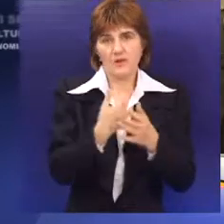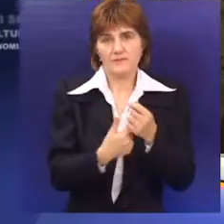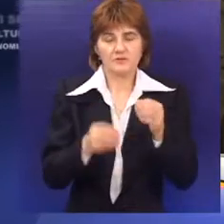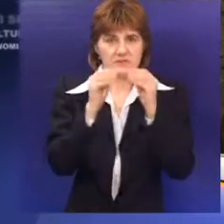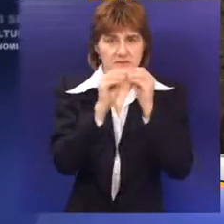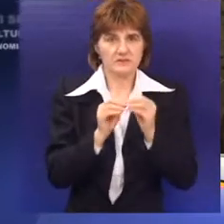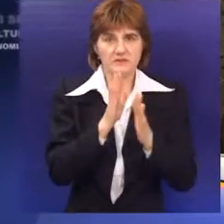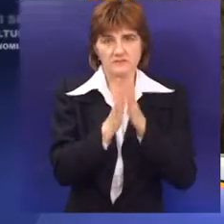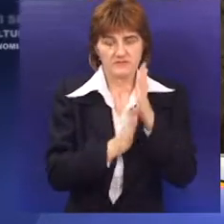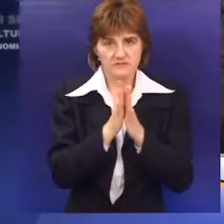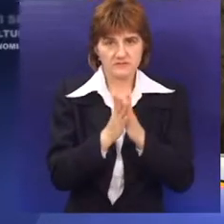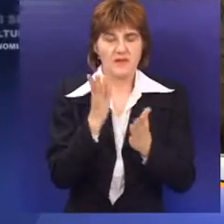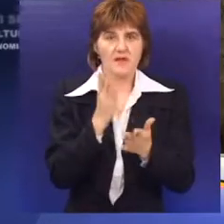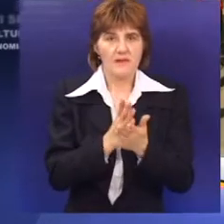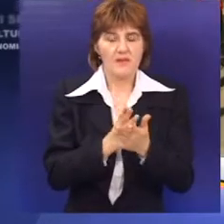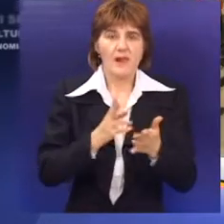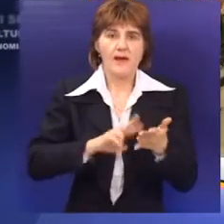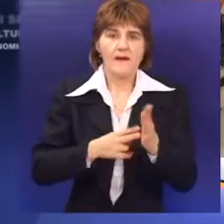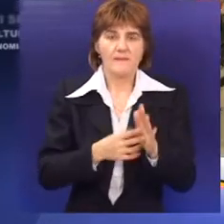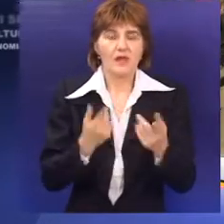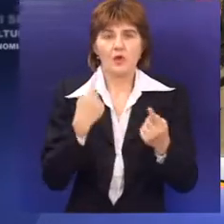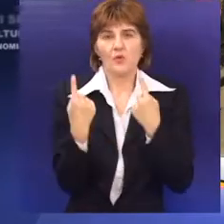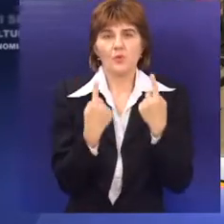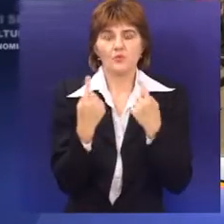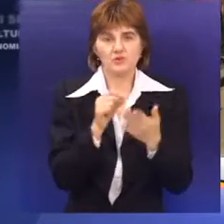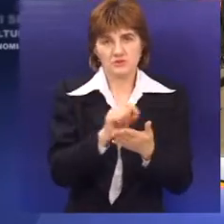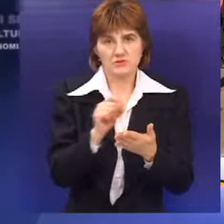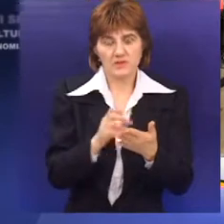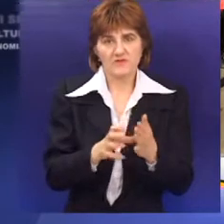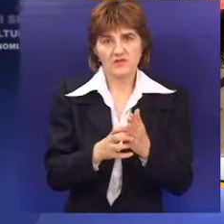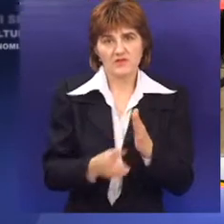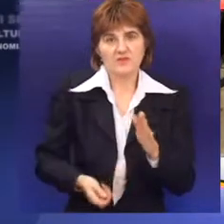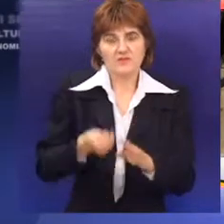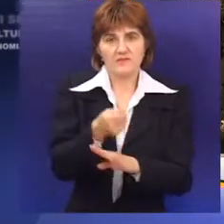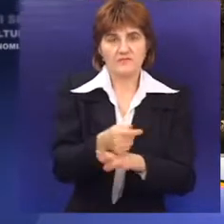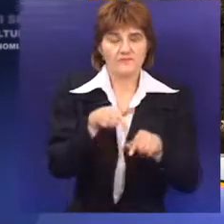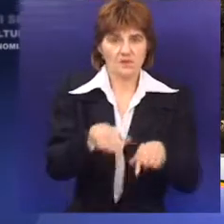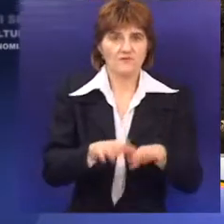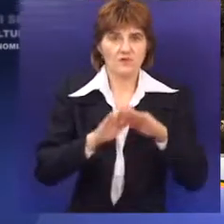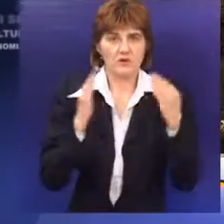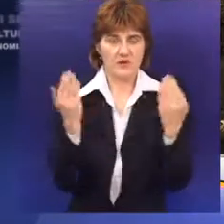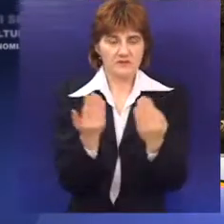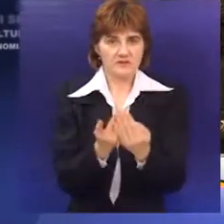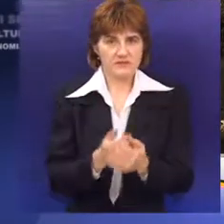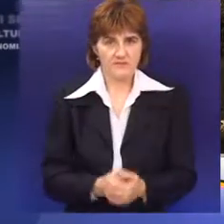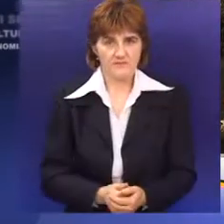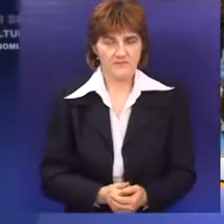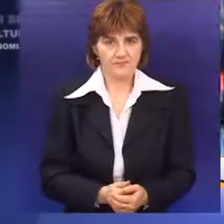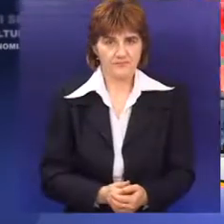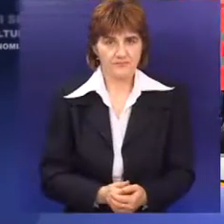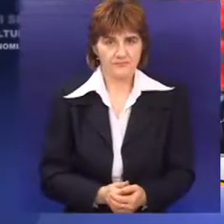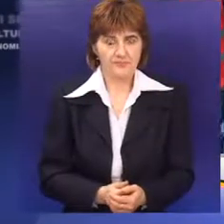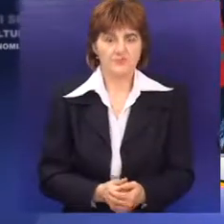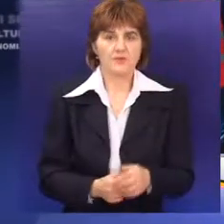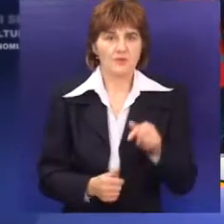jednoj od poslednjih sednica Skupštine grada stvoreni su planski predoslovi za dalje ulaganja u infrastrukturu ovog naselja. Nažalost,